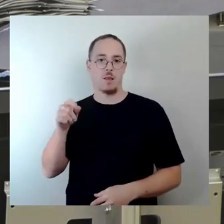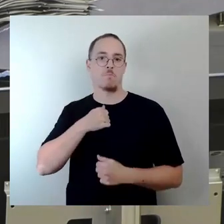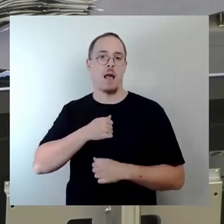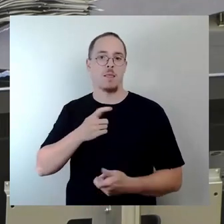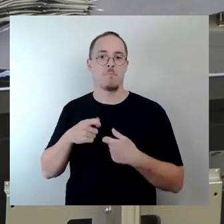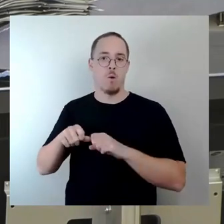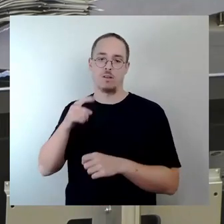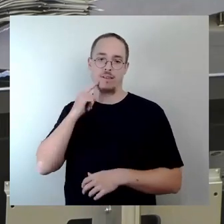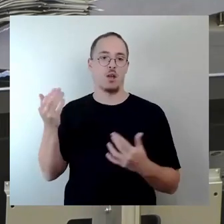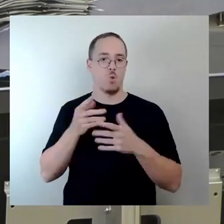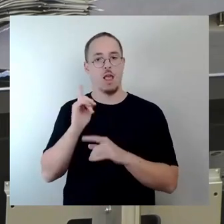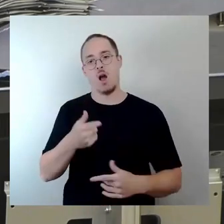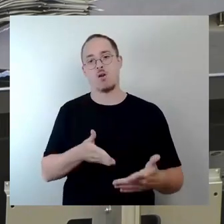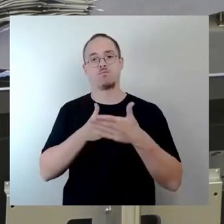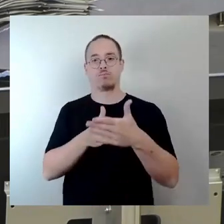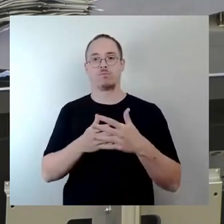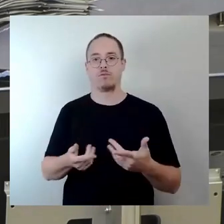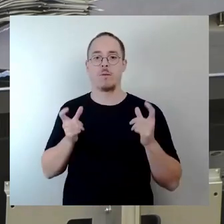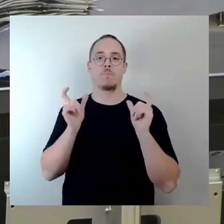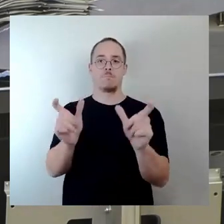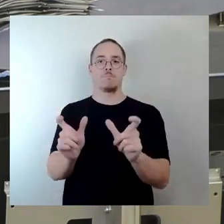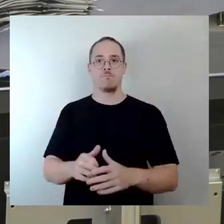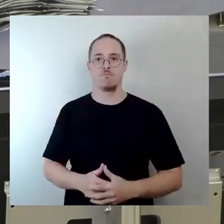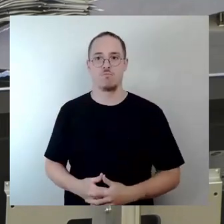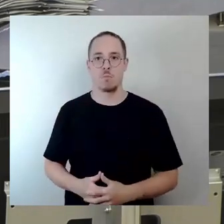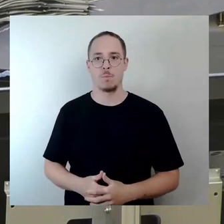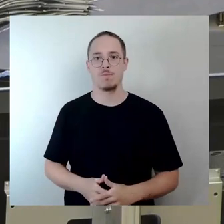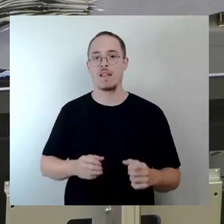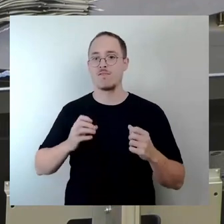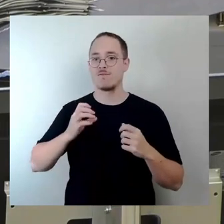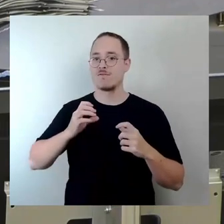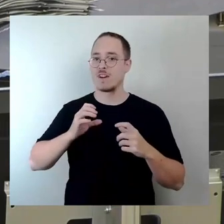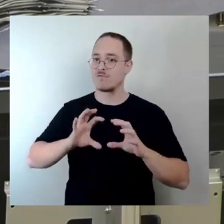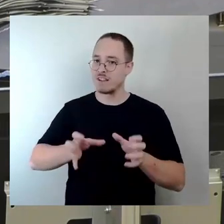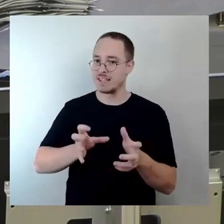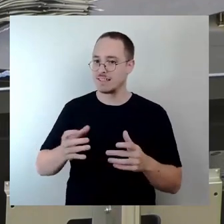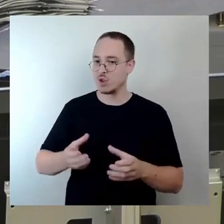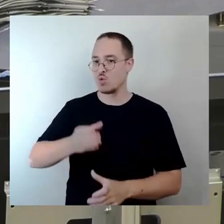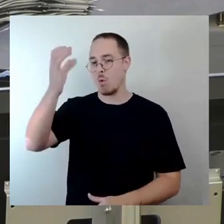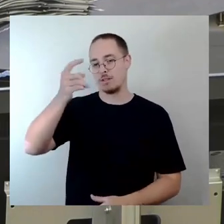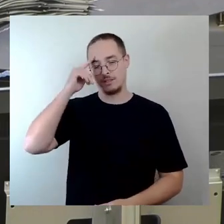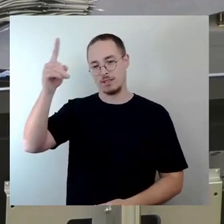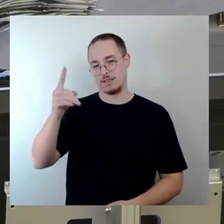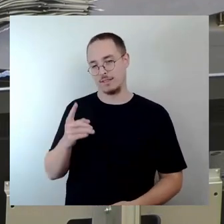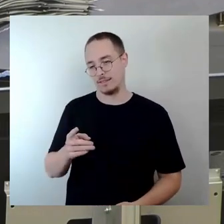Fernsehturm, da würde noch nicht mal auf Fundament ausgehoben worden sein, ich weiß, die Grünen wollen den weg haben,